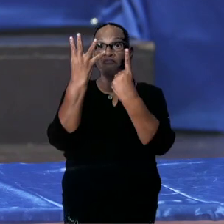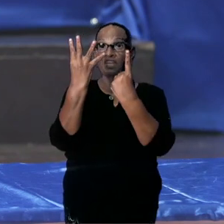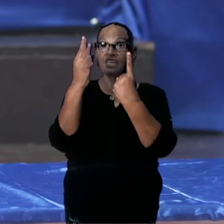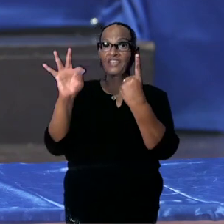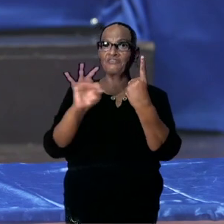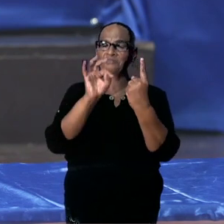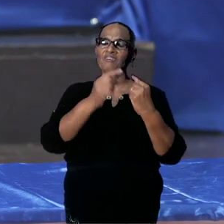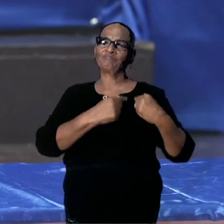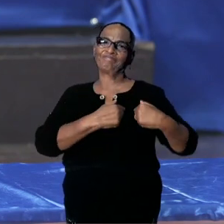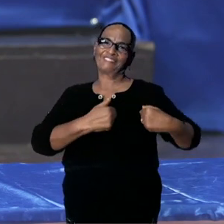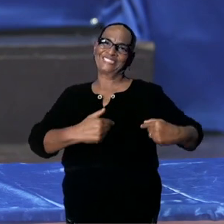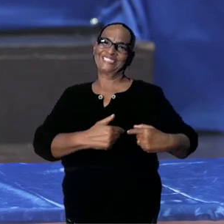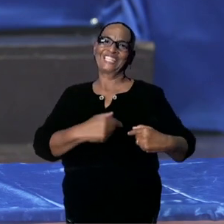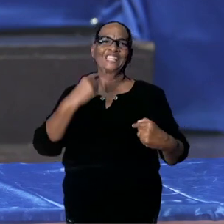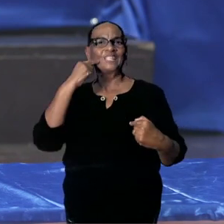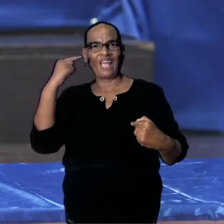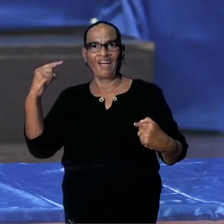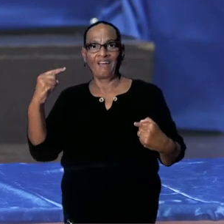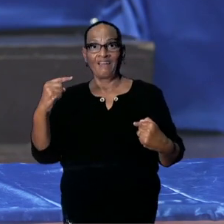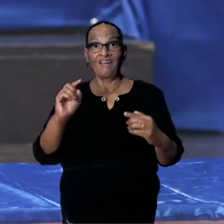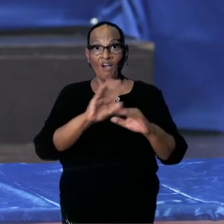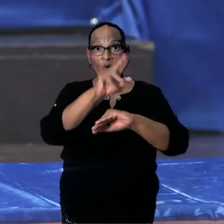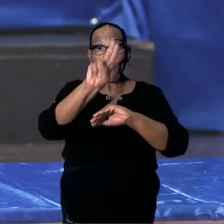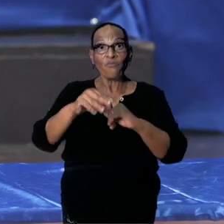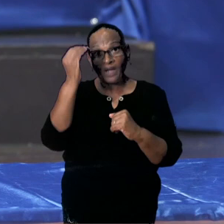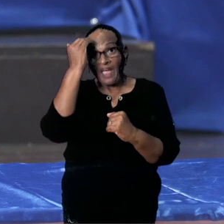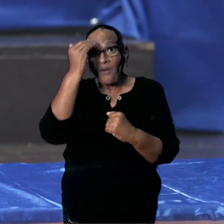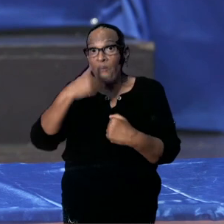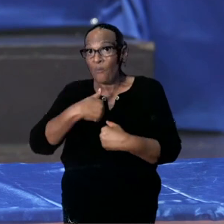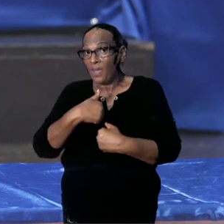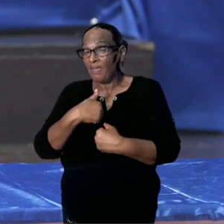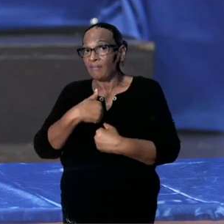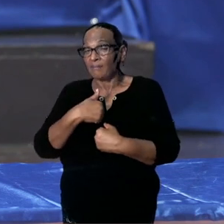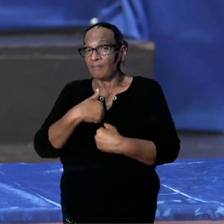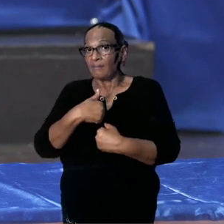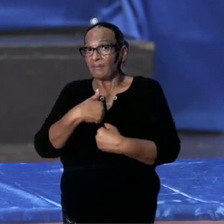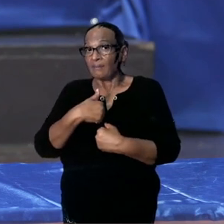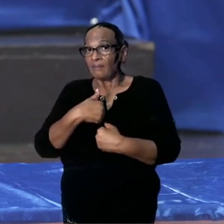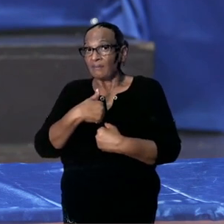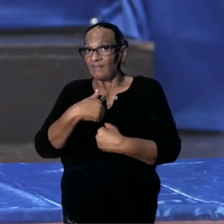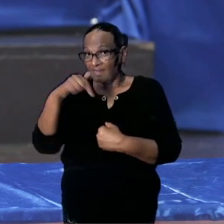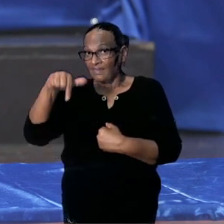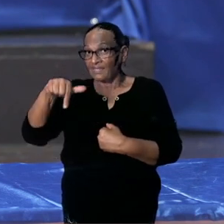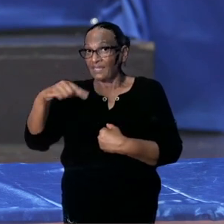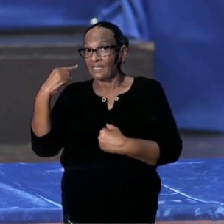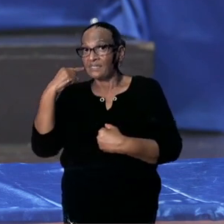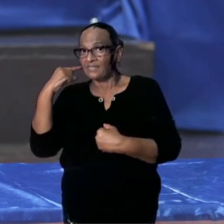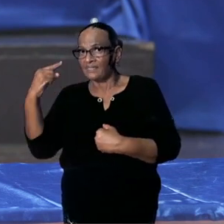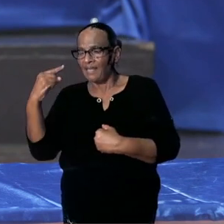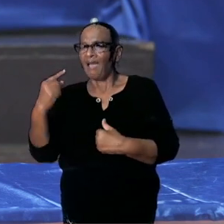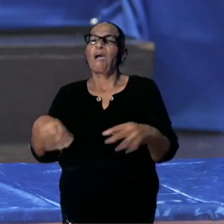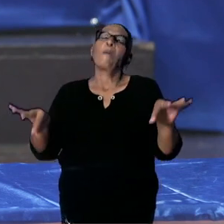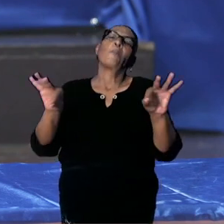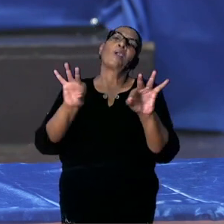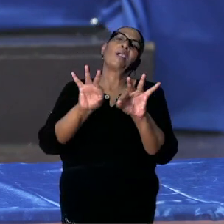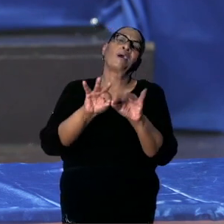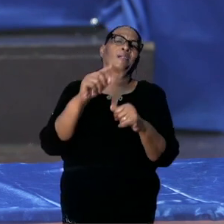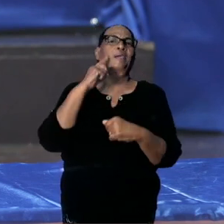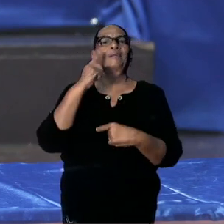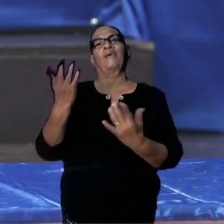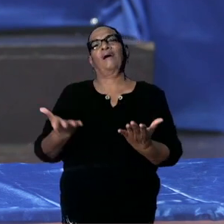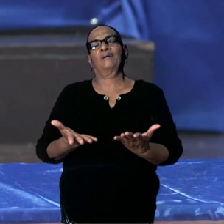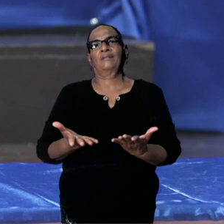We weten als overheid dat het aantal van deze dagen zeer belangrijke dagen zijn,